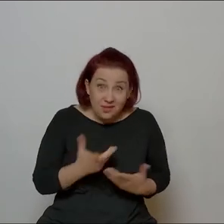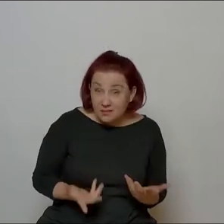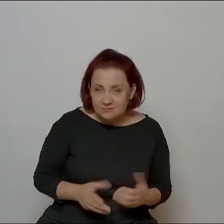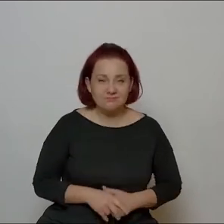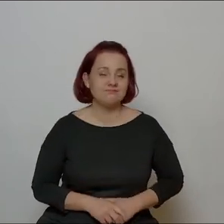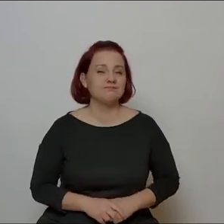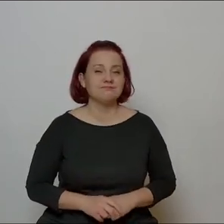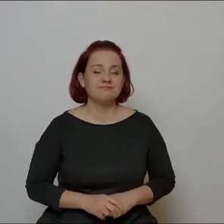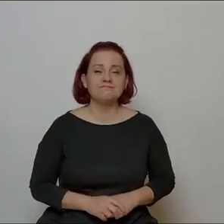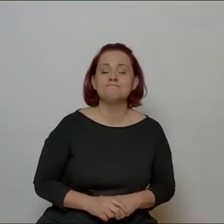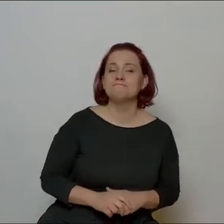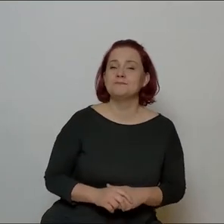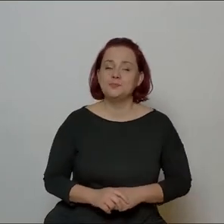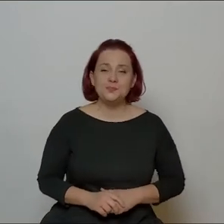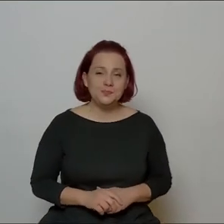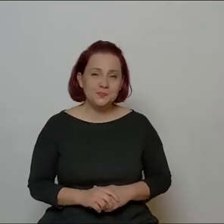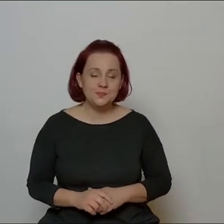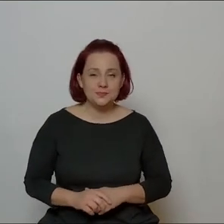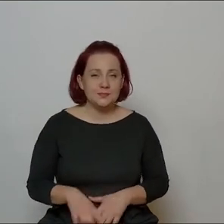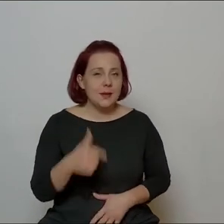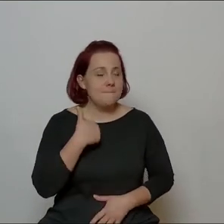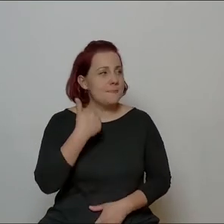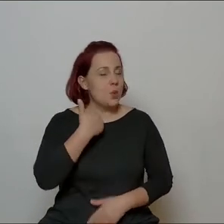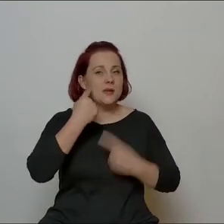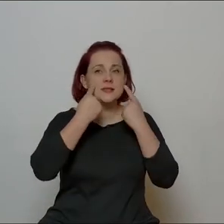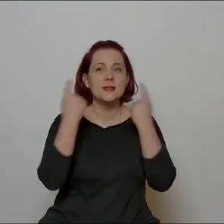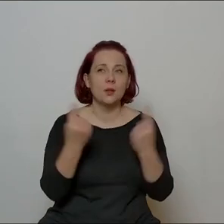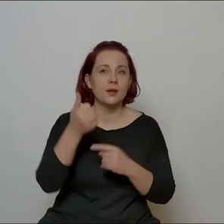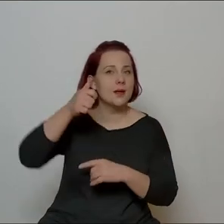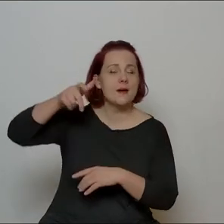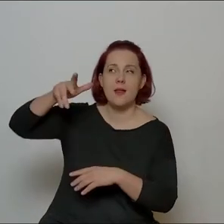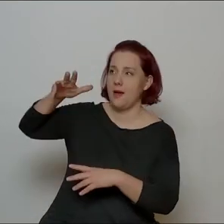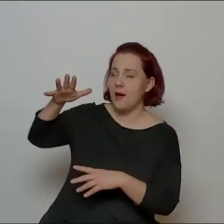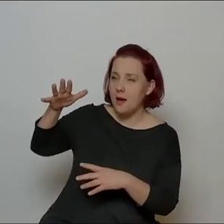Ja miałam taką przygodę parę lat temu.